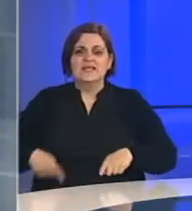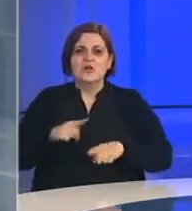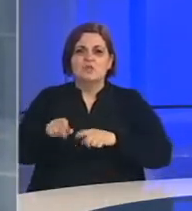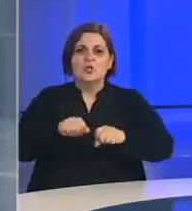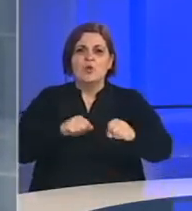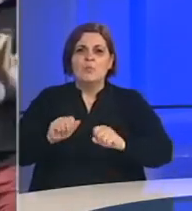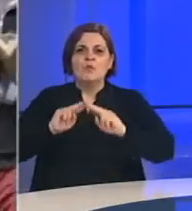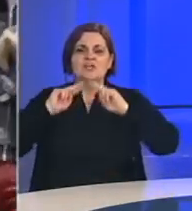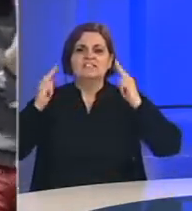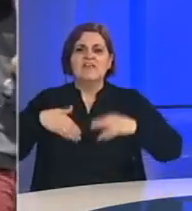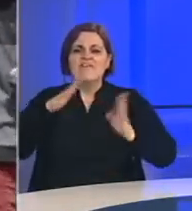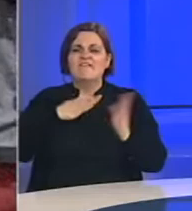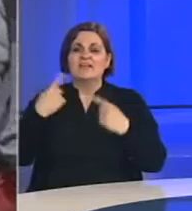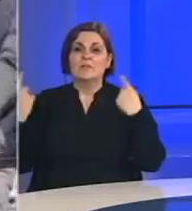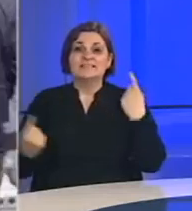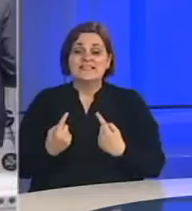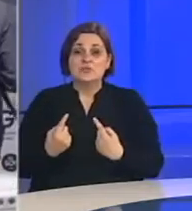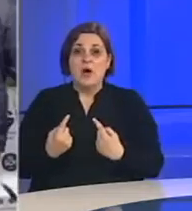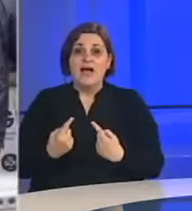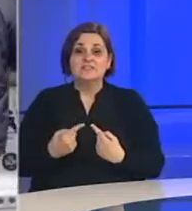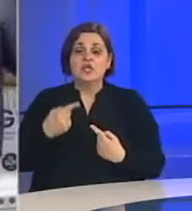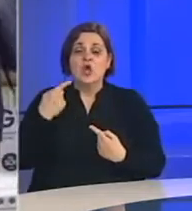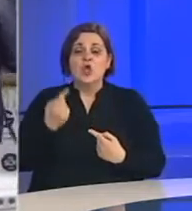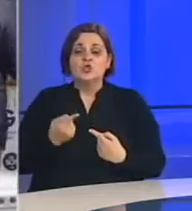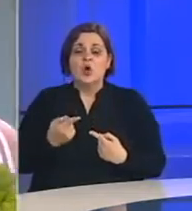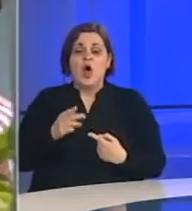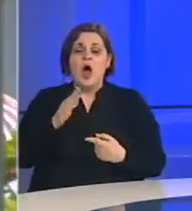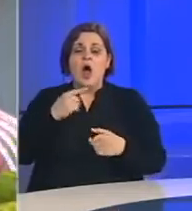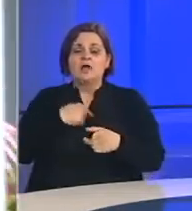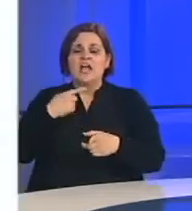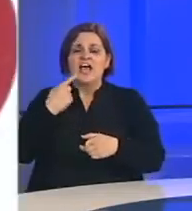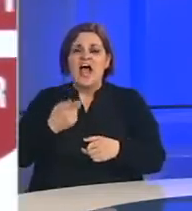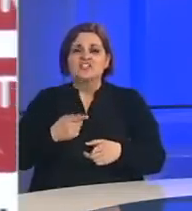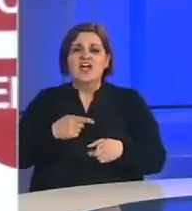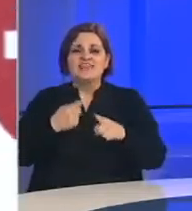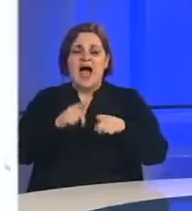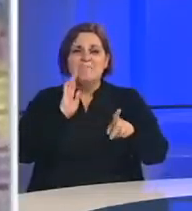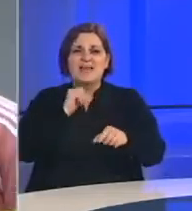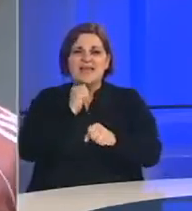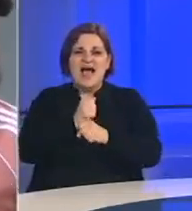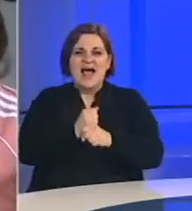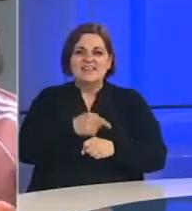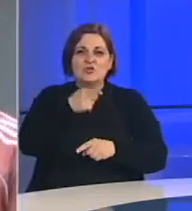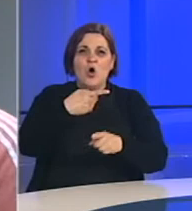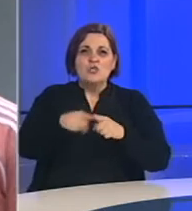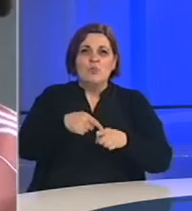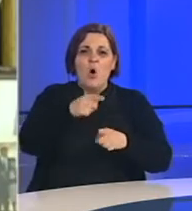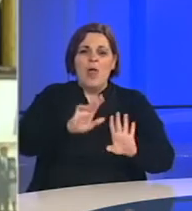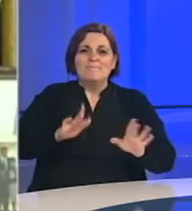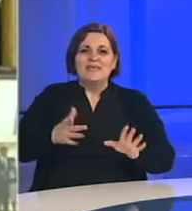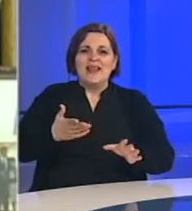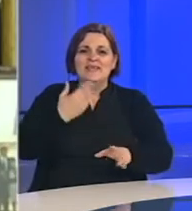upravljanja globalnom vanrednom situacijom, dok Peking tvrdi da SAD žele odvratiti pažnju od vlastitog odgovora na pandemiju.